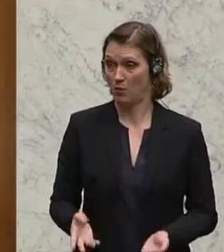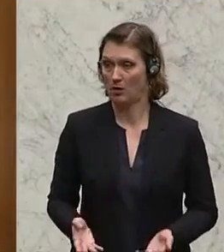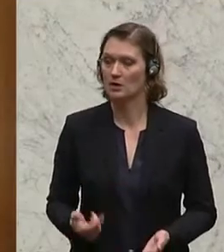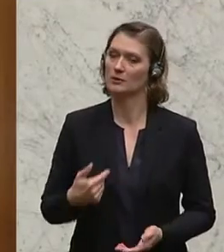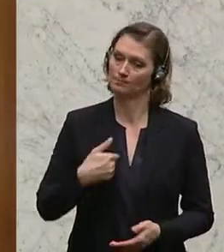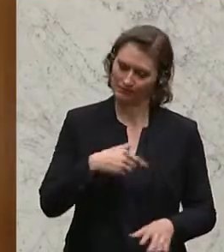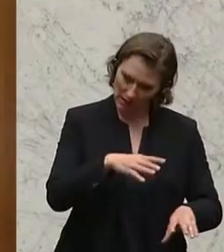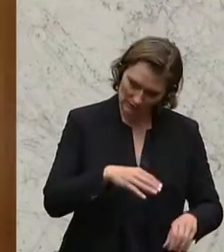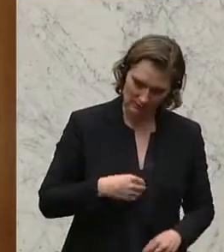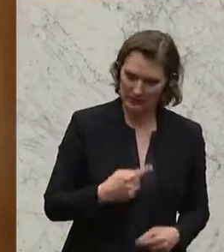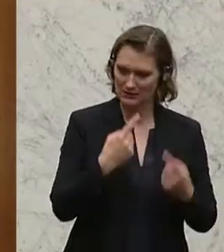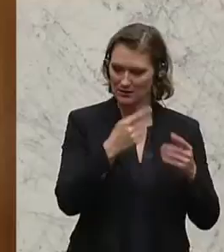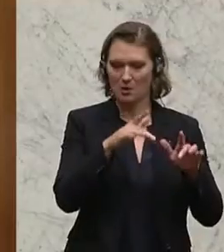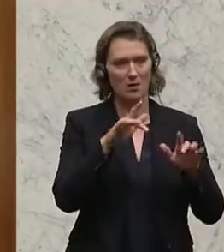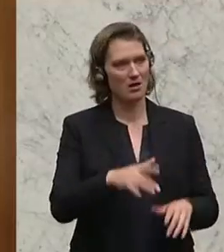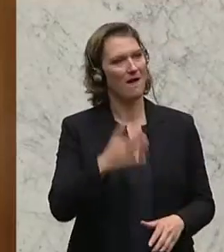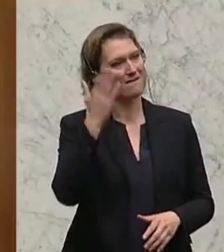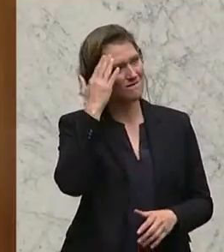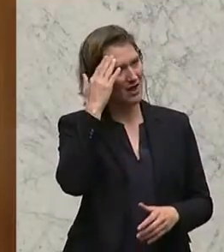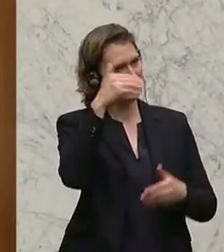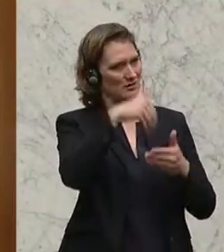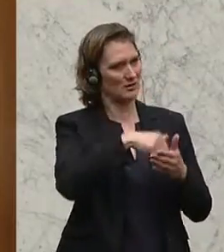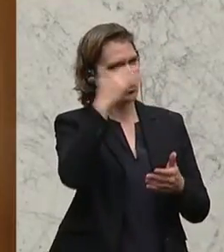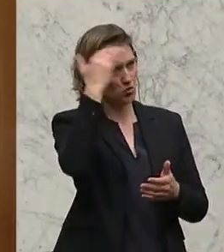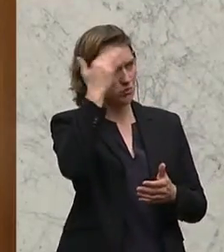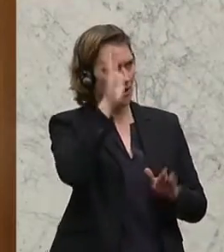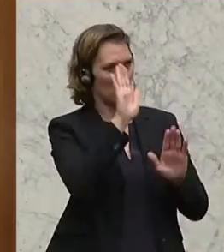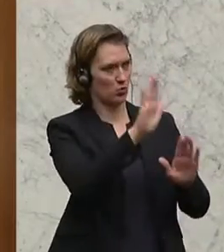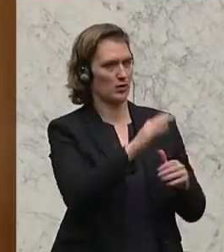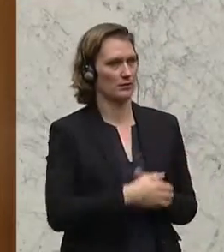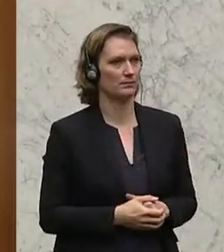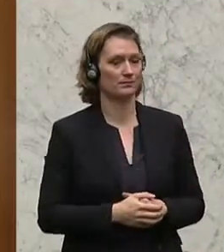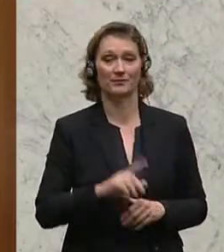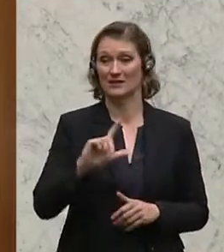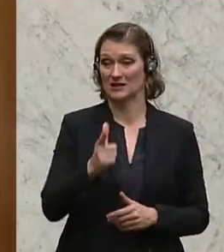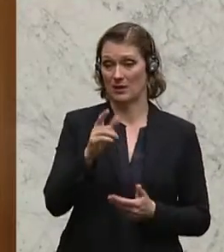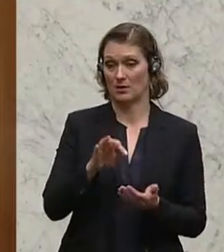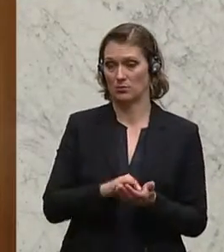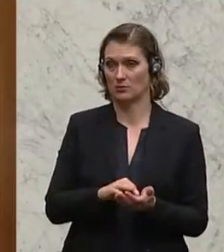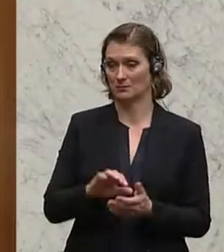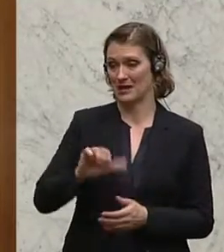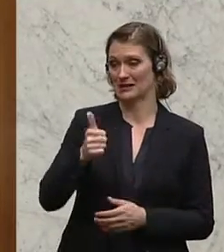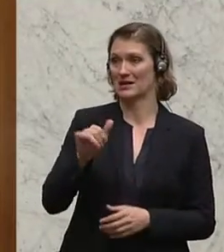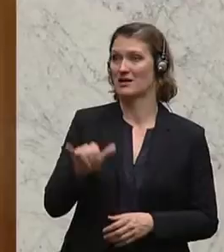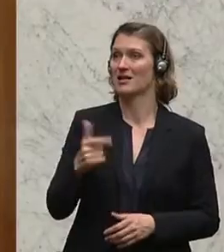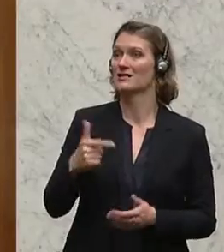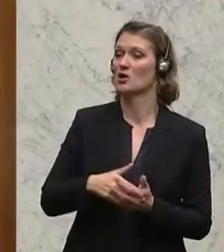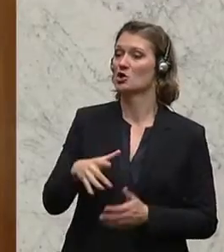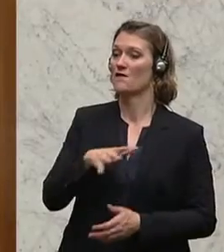ich nehme das zur Kenntnis. Sie haben sicher hier die entsprechenden Überlegungen angestellt. Zweiter Punkt. Am 1. Jänner 2015